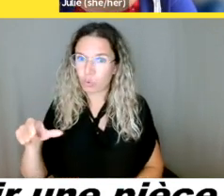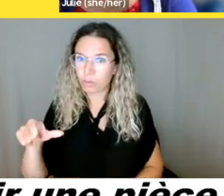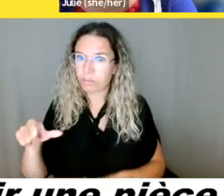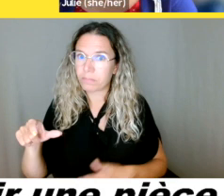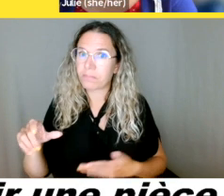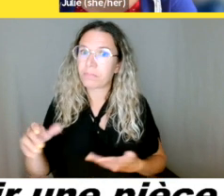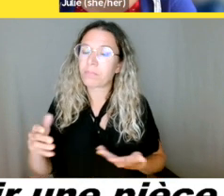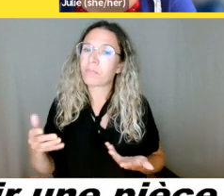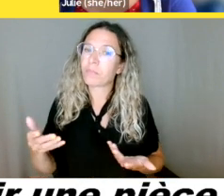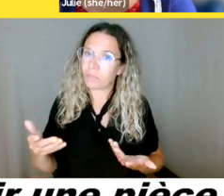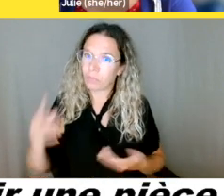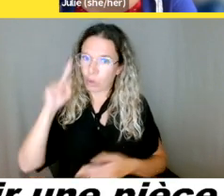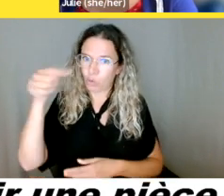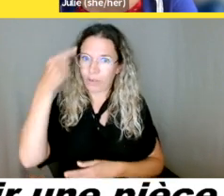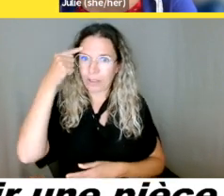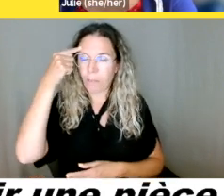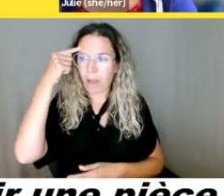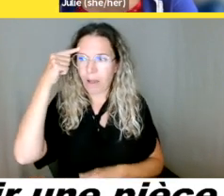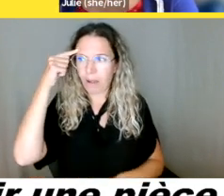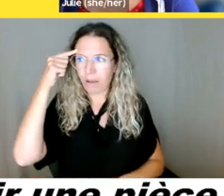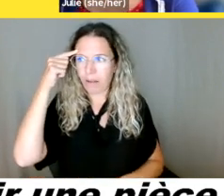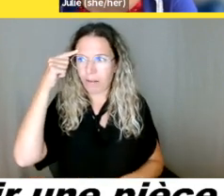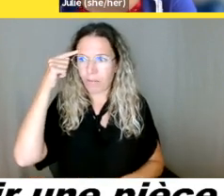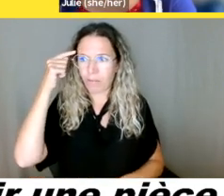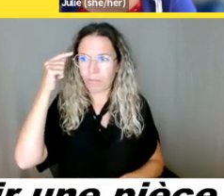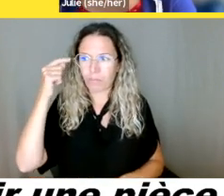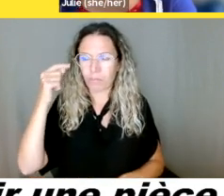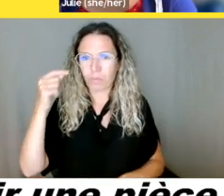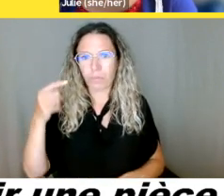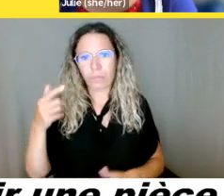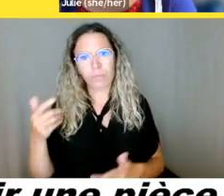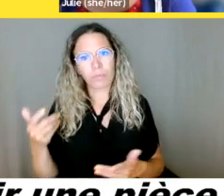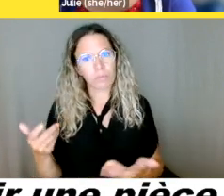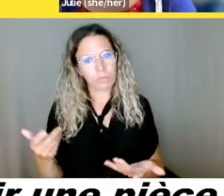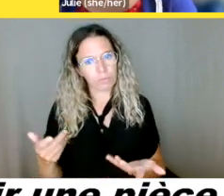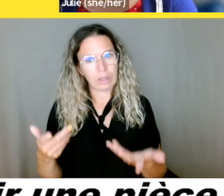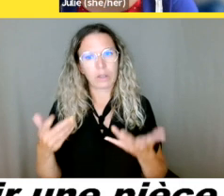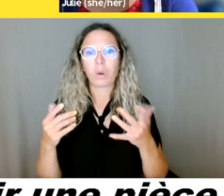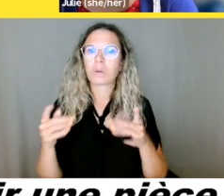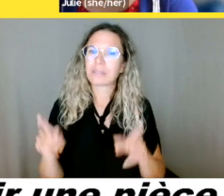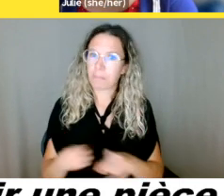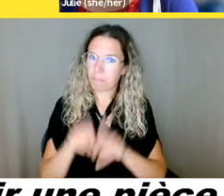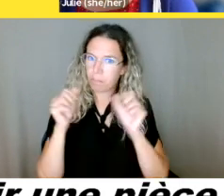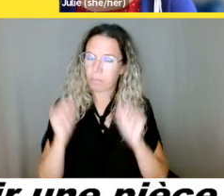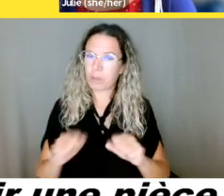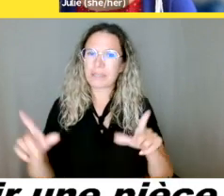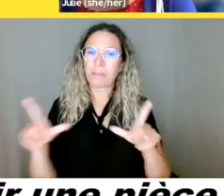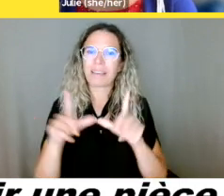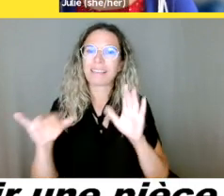quand même une pièce d'identité, pas avec photo, mais c'est quand même une pièce d'identité valide, valide,